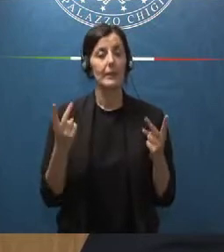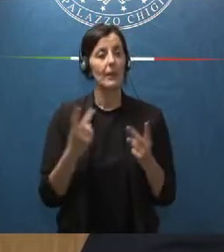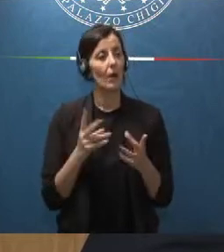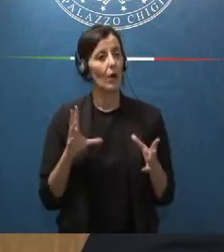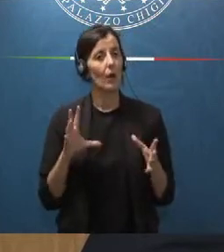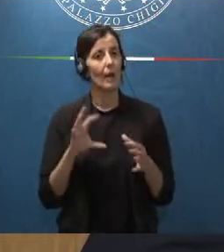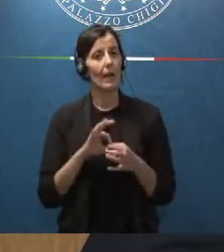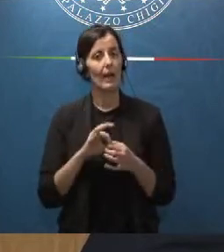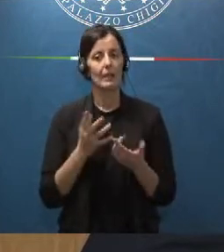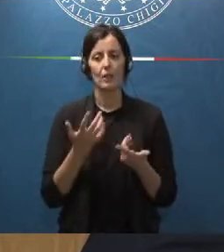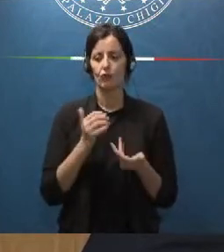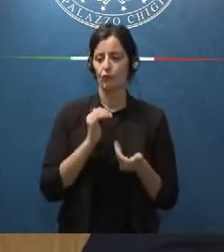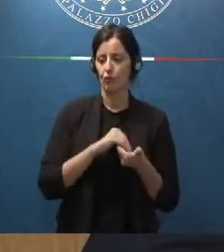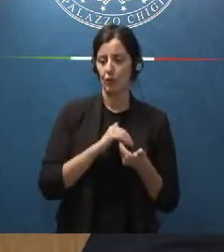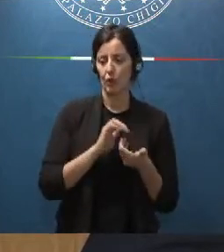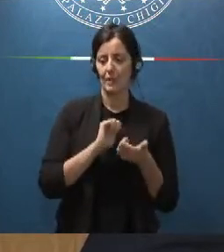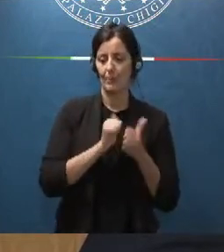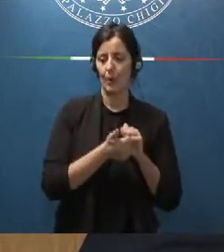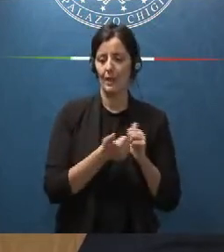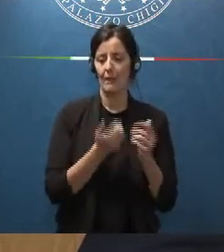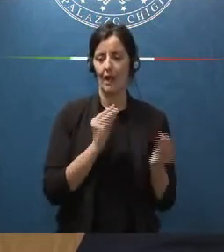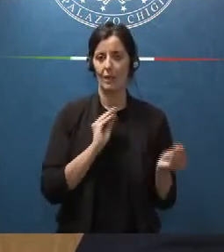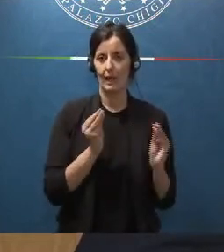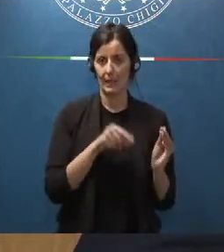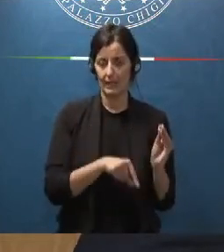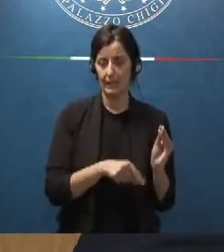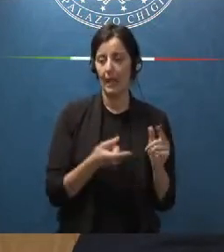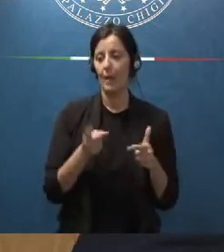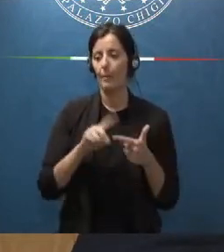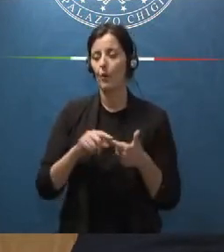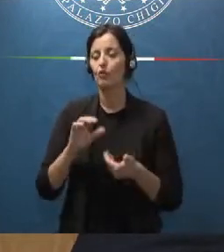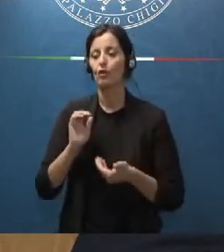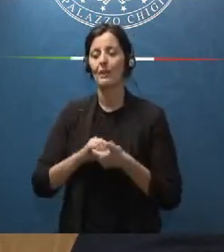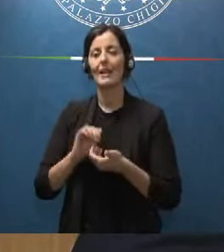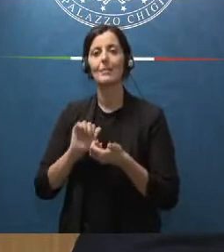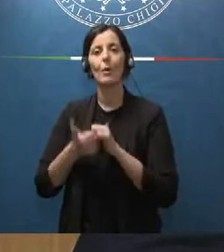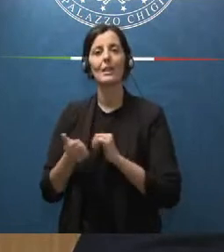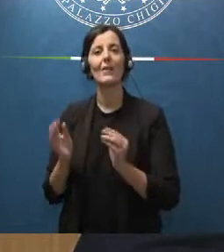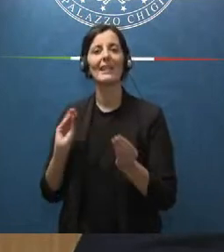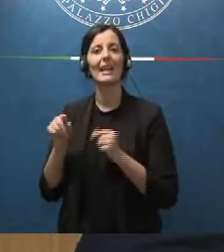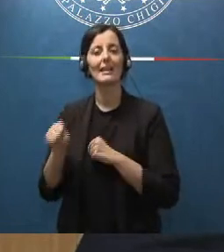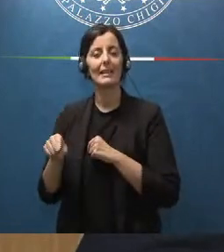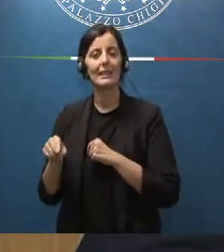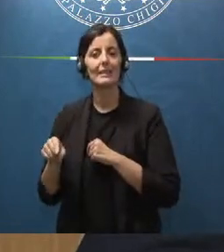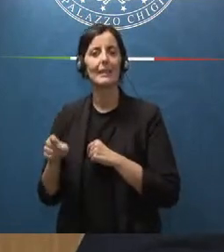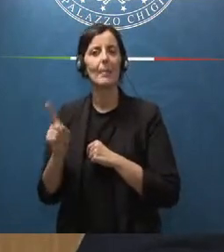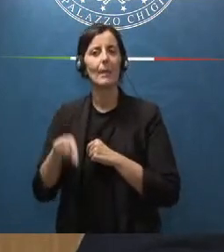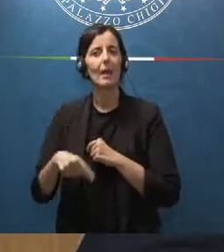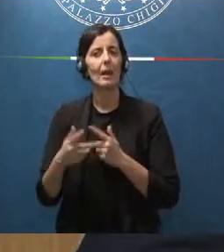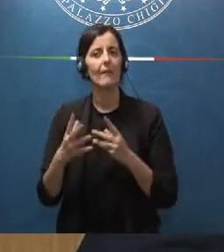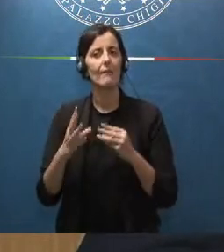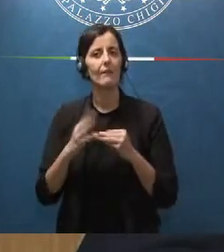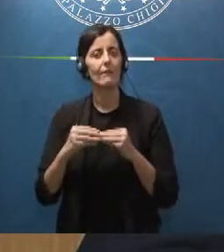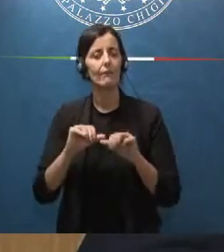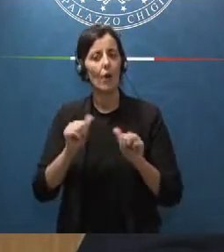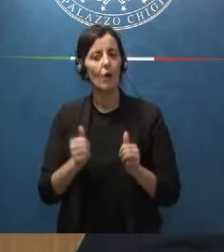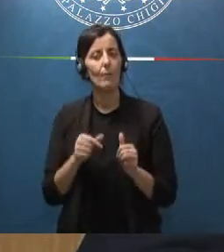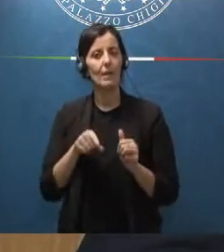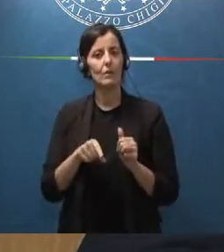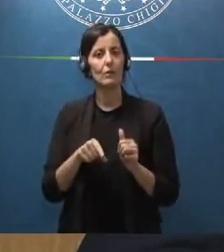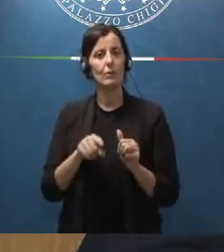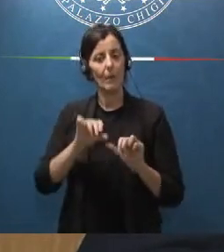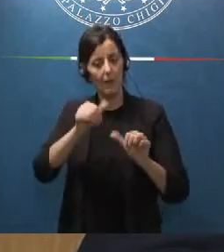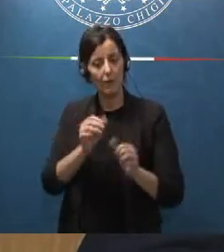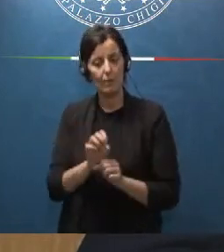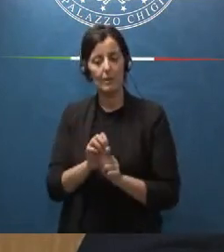riguarda associazioni sportive dilettantistiche e società sportive dilettantistiche per la formazione e l